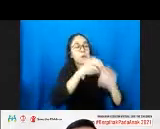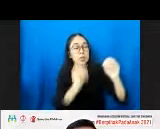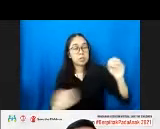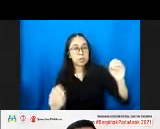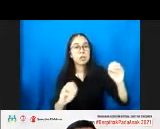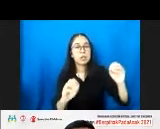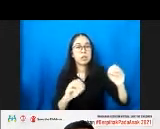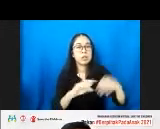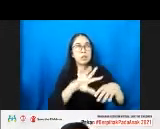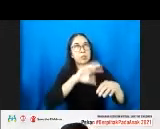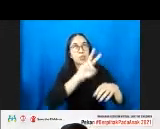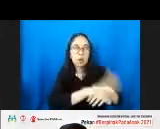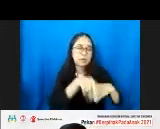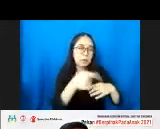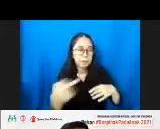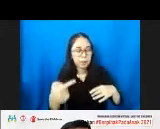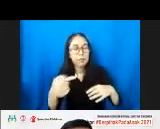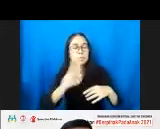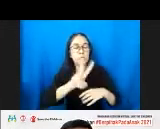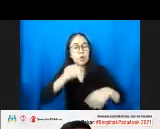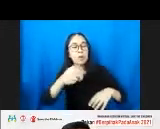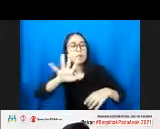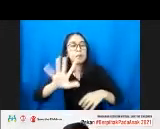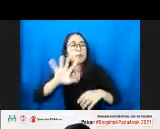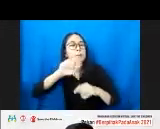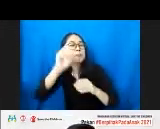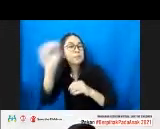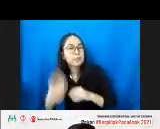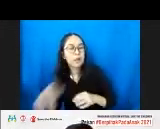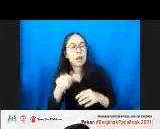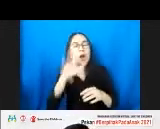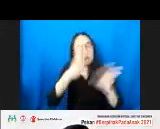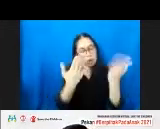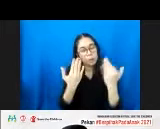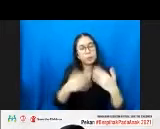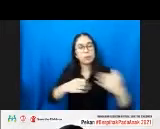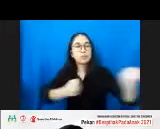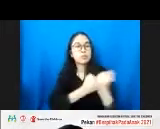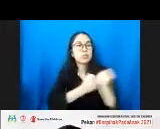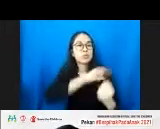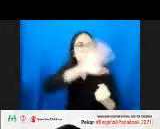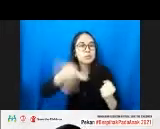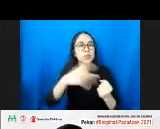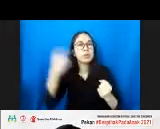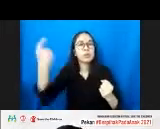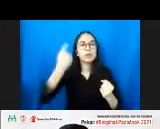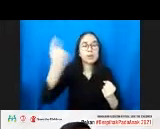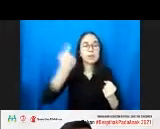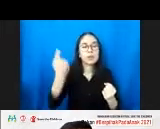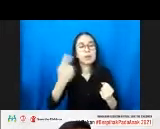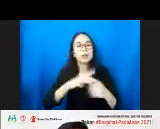,5%. Jadi karena itu, mari kita dukung semua upaya pemerintah, masyarakat, LSM, perbuatan tinggi,